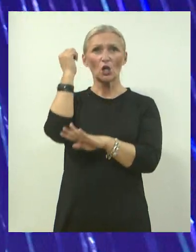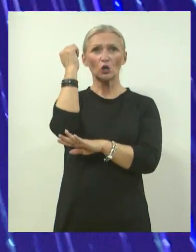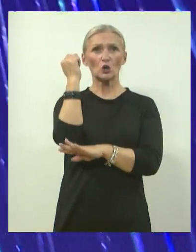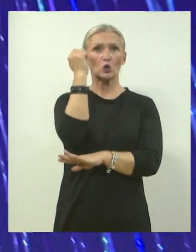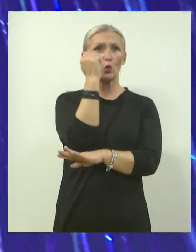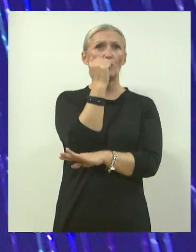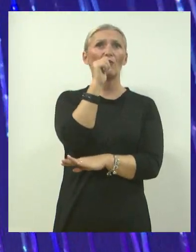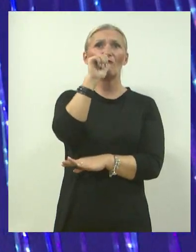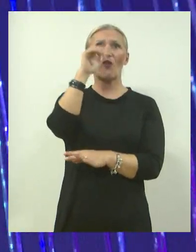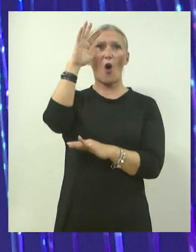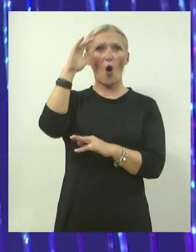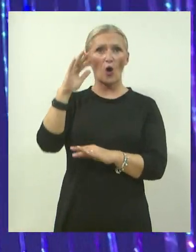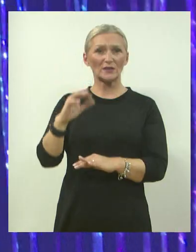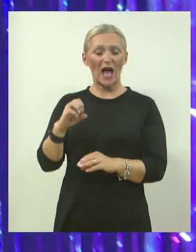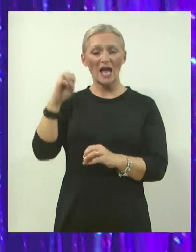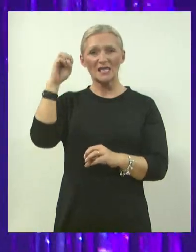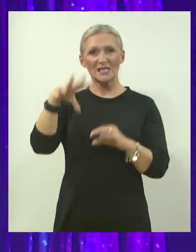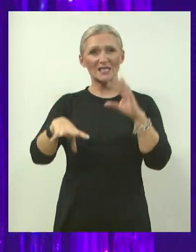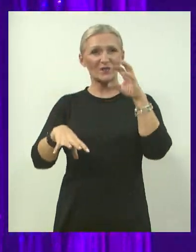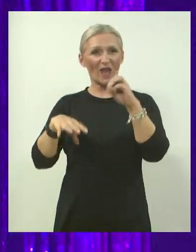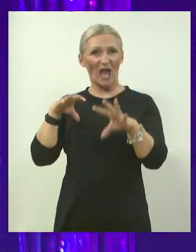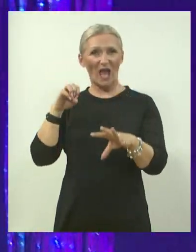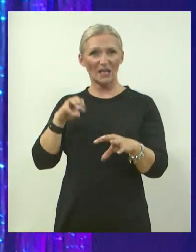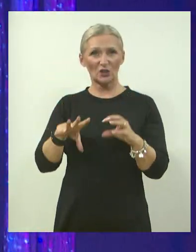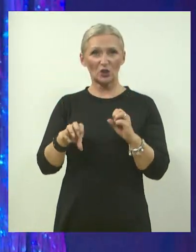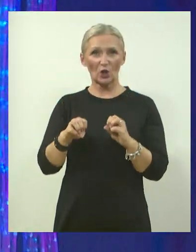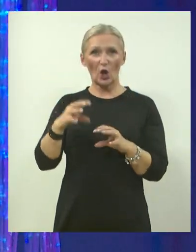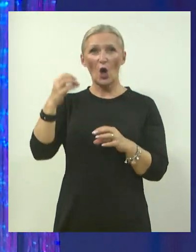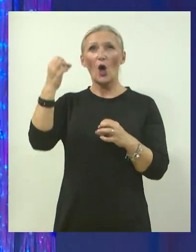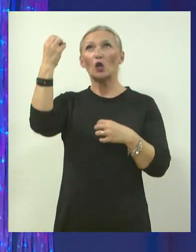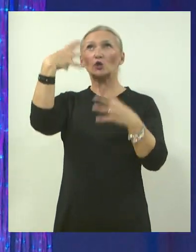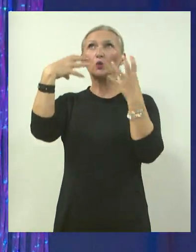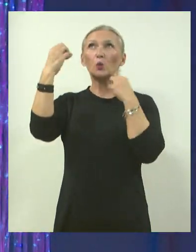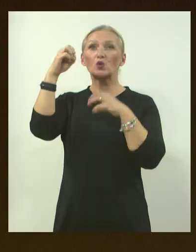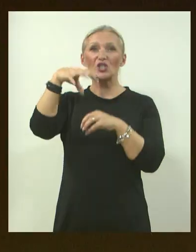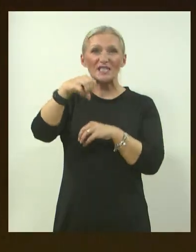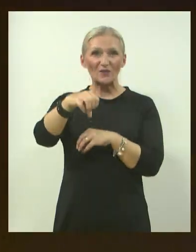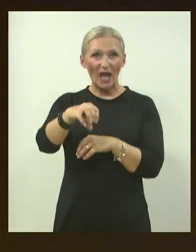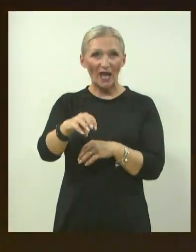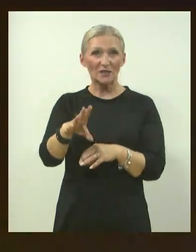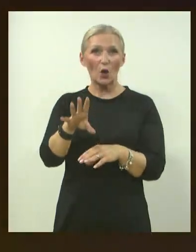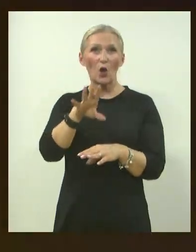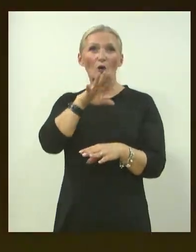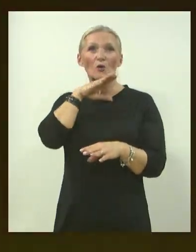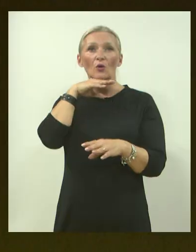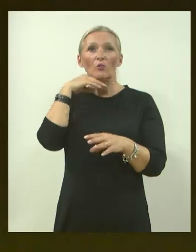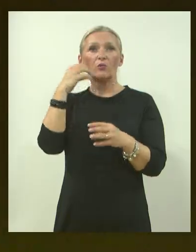vodom, sa svjetlom, svjetlostne tuševi. Ima gore puno ultra